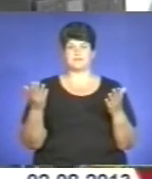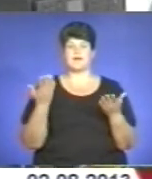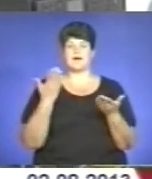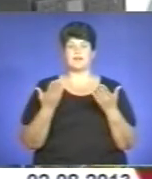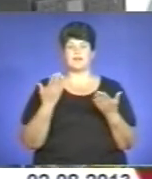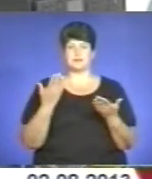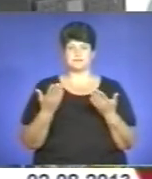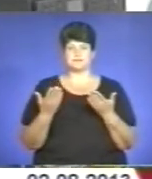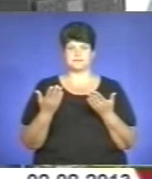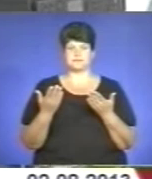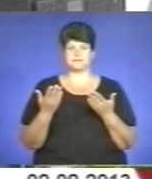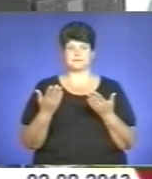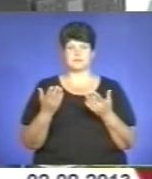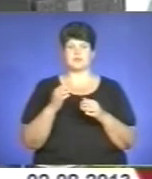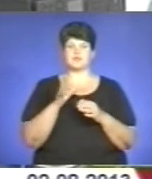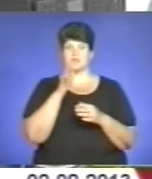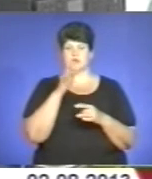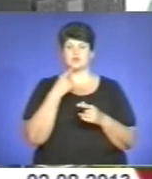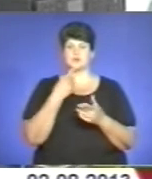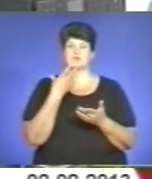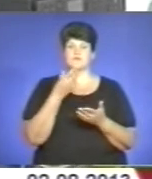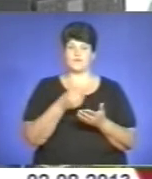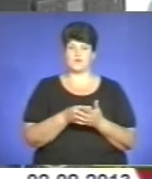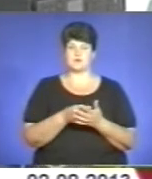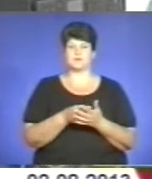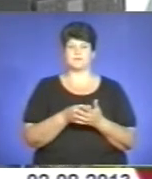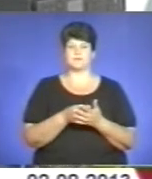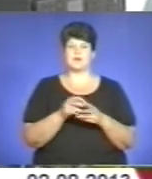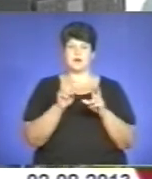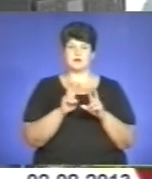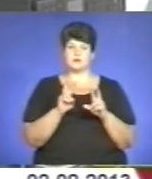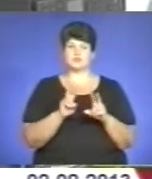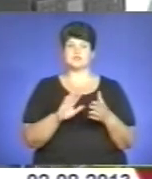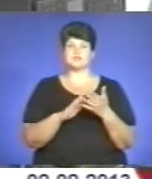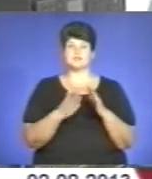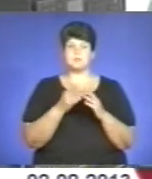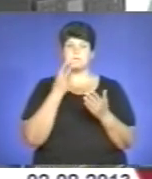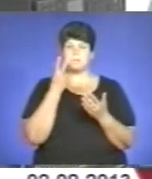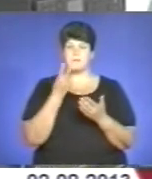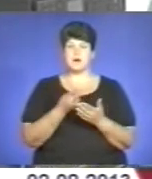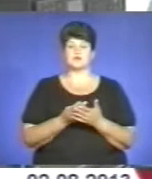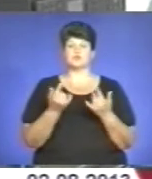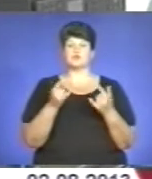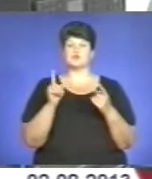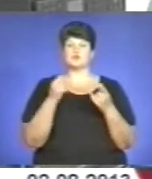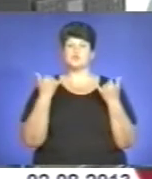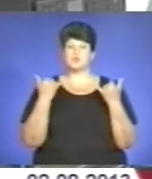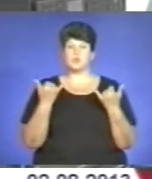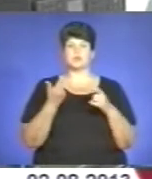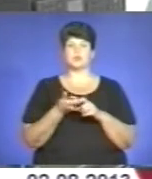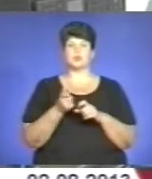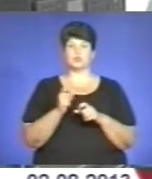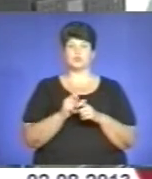час диктує своє. І от аналізуючи ситуацію, ми бачимо, що сьогодні дуже